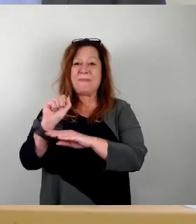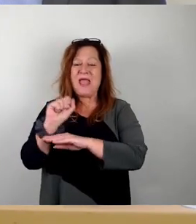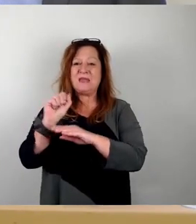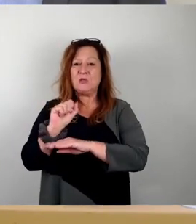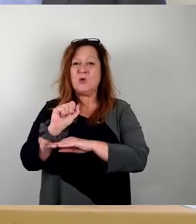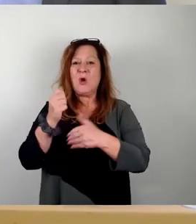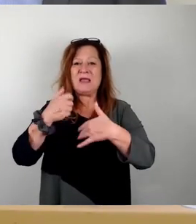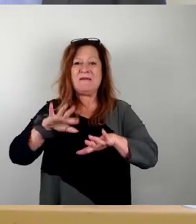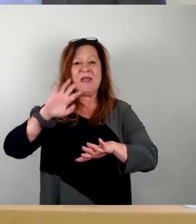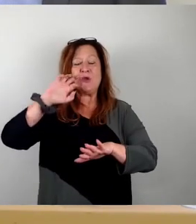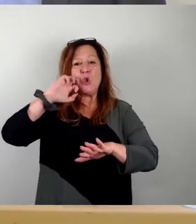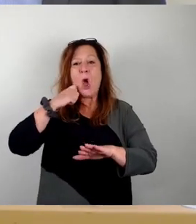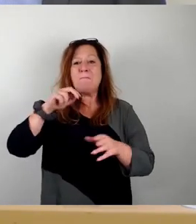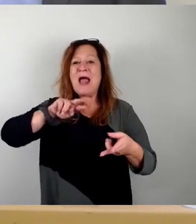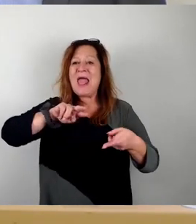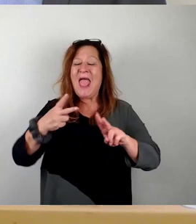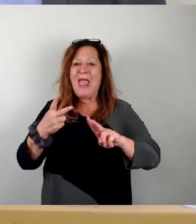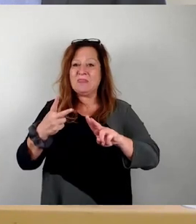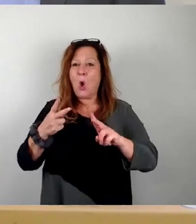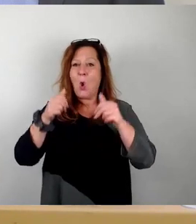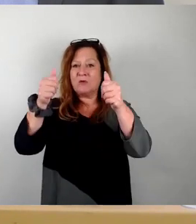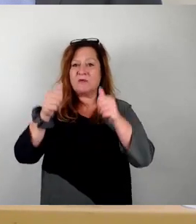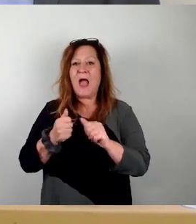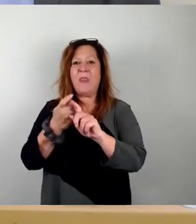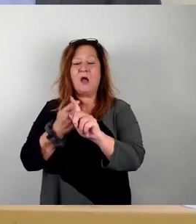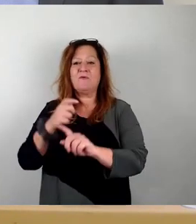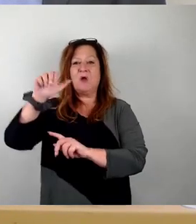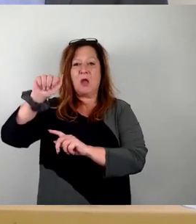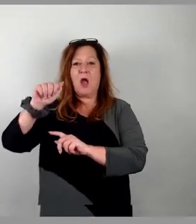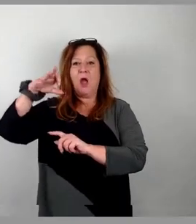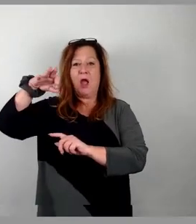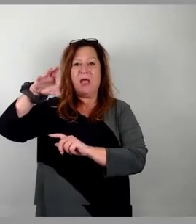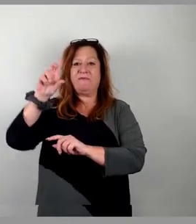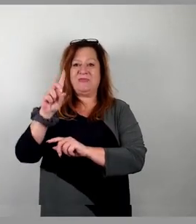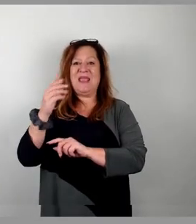der AfD. Wer diesem folgen möchte, den bitte ich jetzt um das Stimmzeichen.